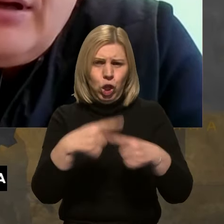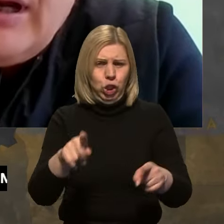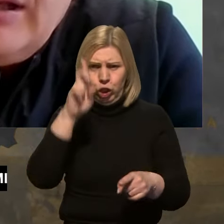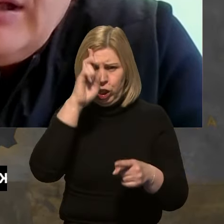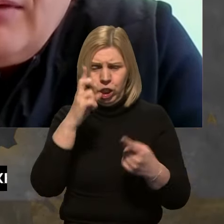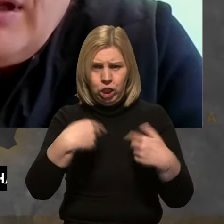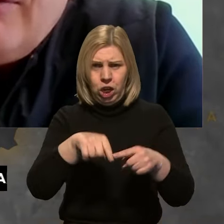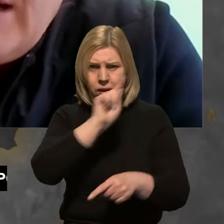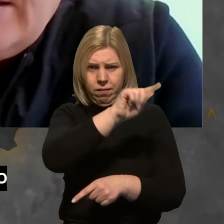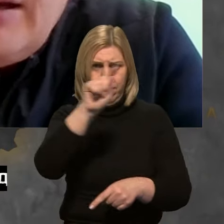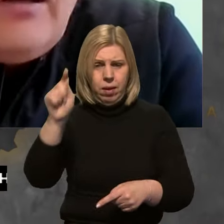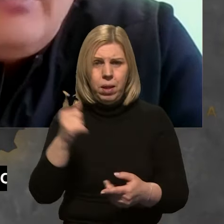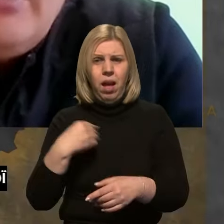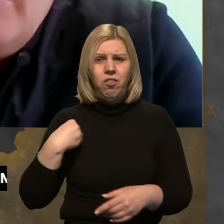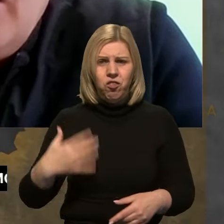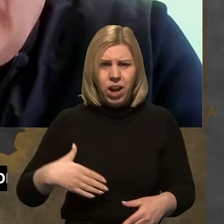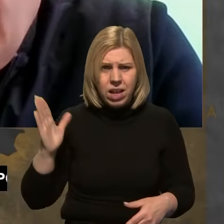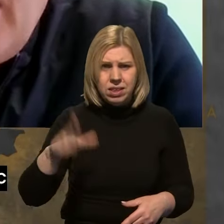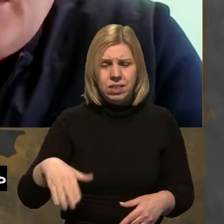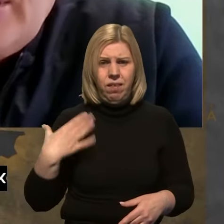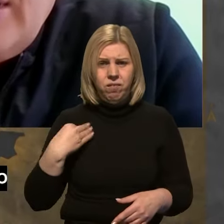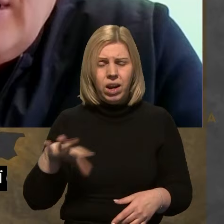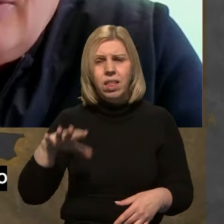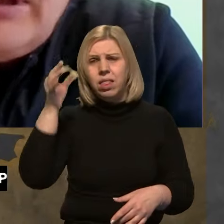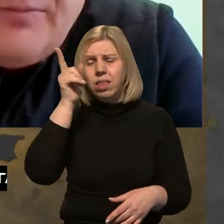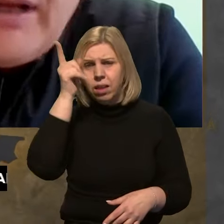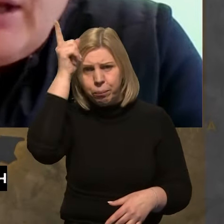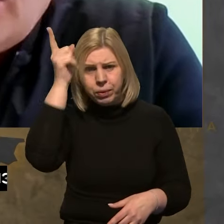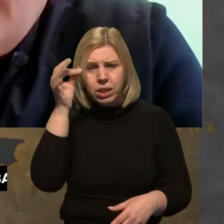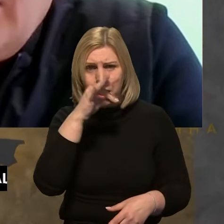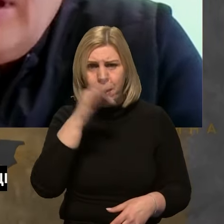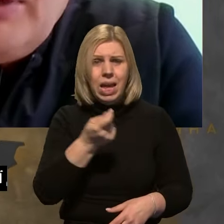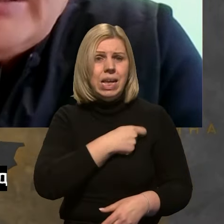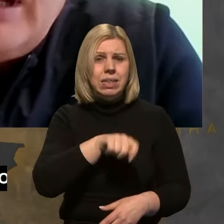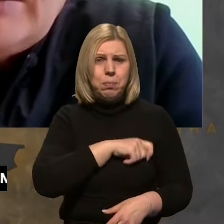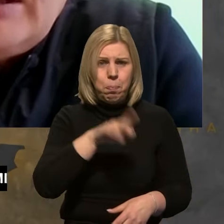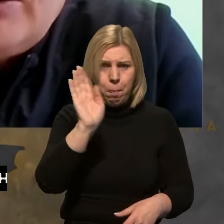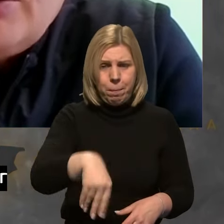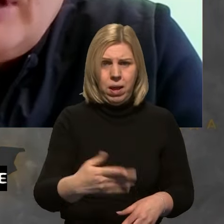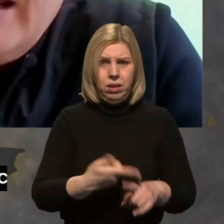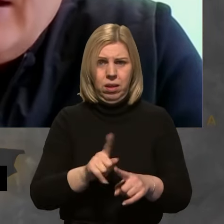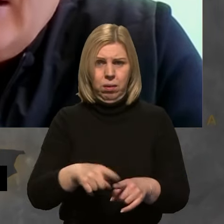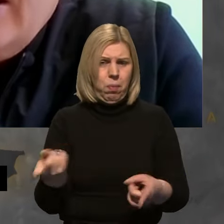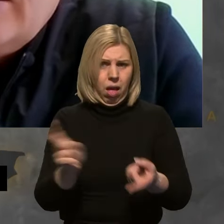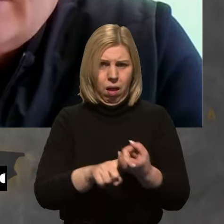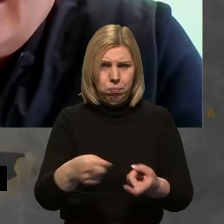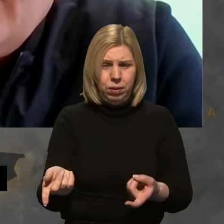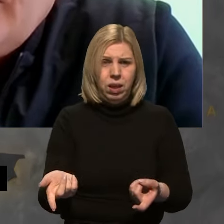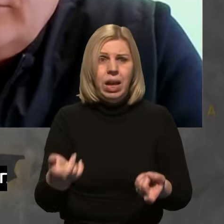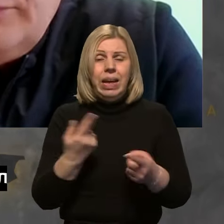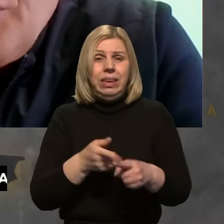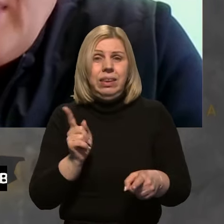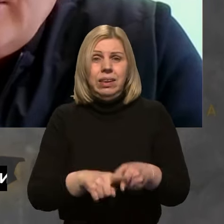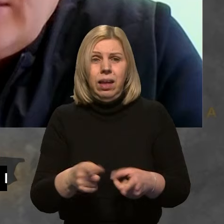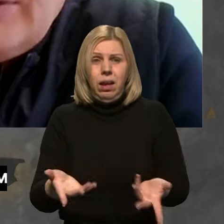країнам. Франція, Німеччина, Іспанія теж під'єдналася до цього. Це